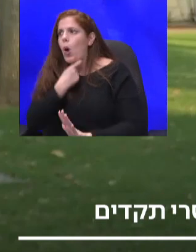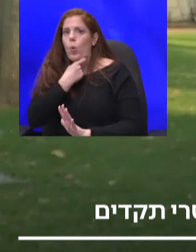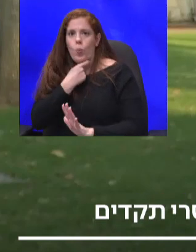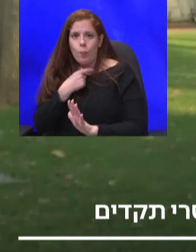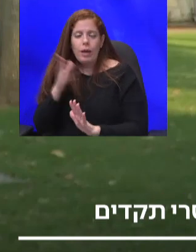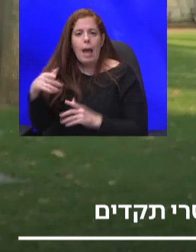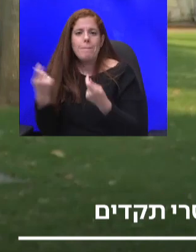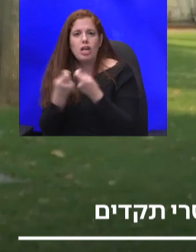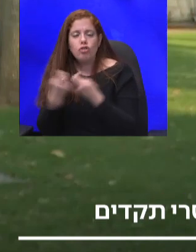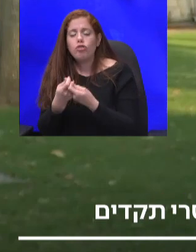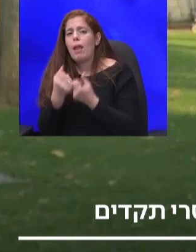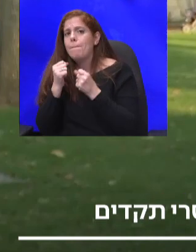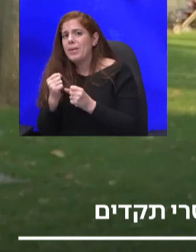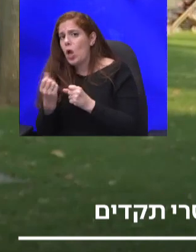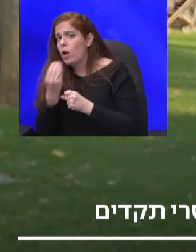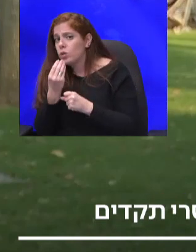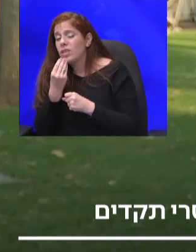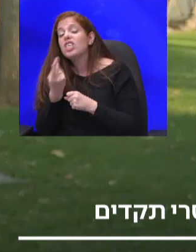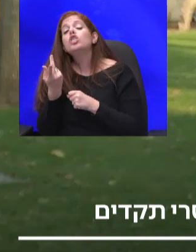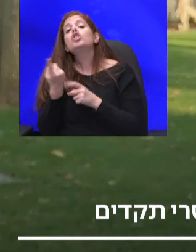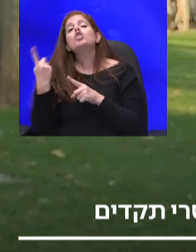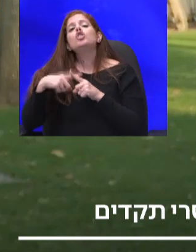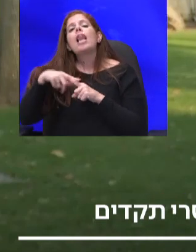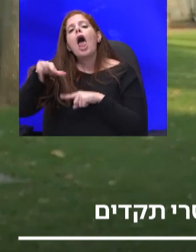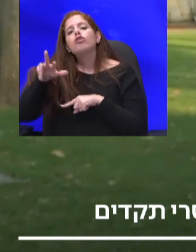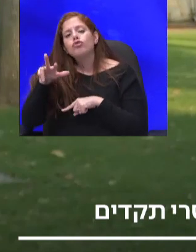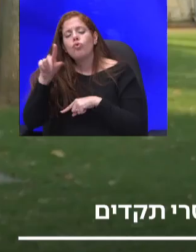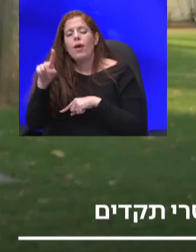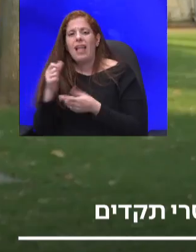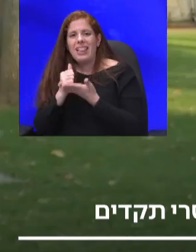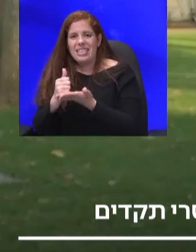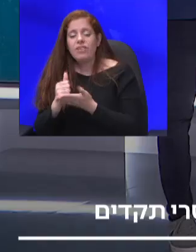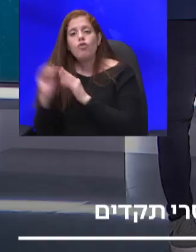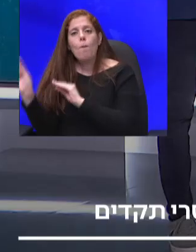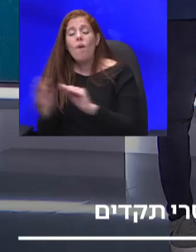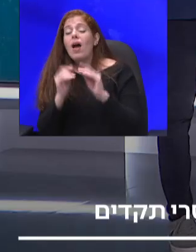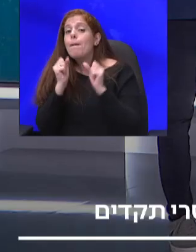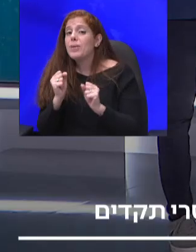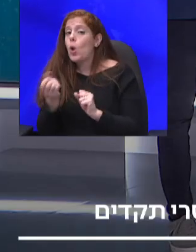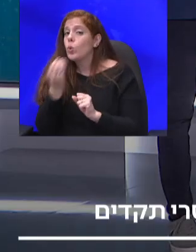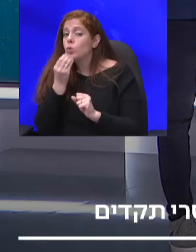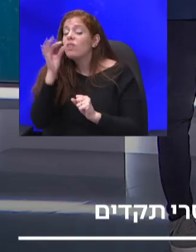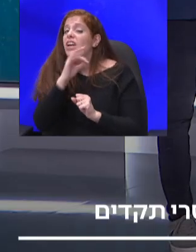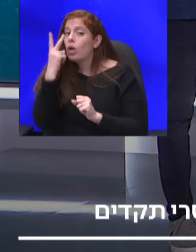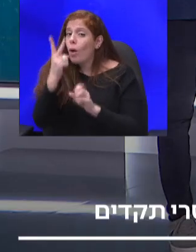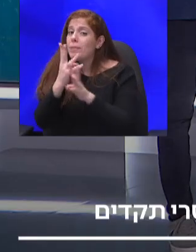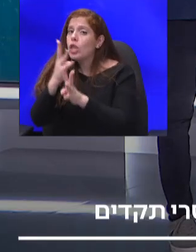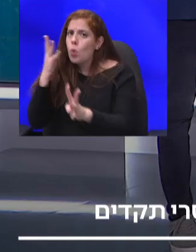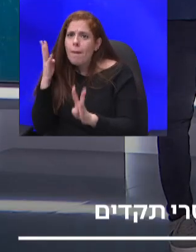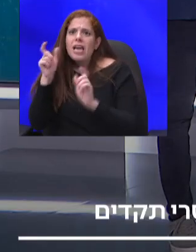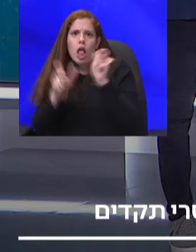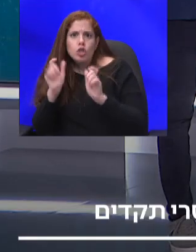שילשנו את התקציב שמועבר לביטחון תזונתי ועדיין אנחנו רואים את התורים האלו כאנשים באמת נמצאים במצוקה אמיתית